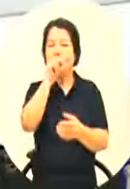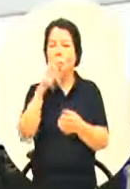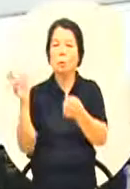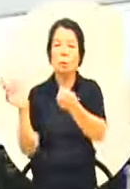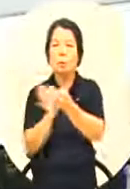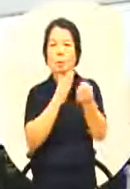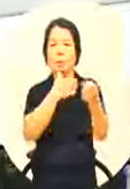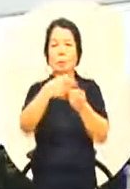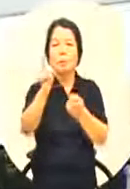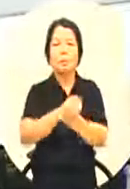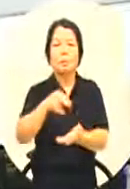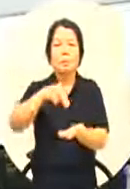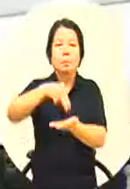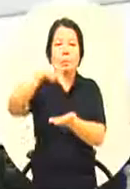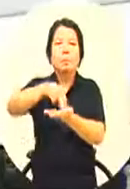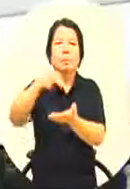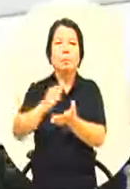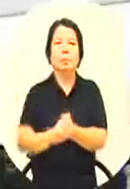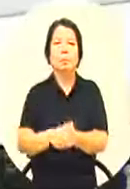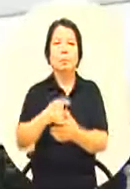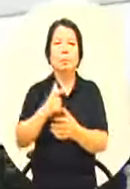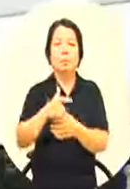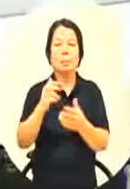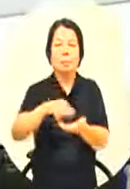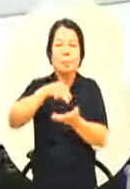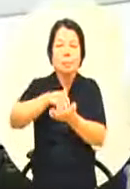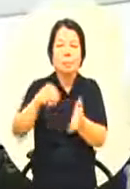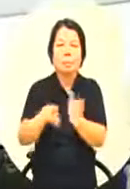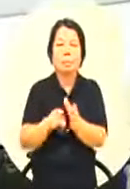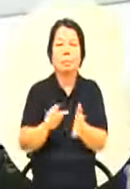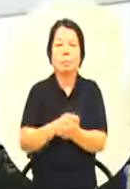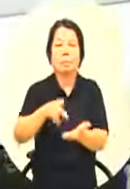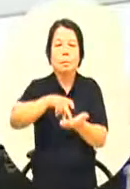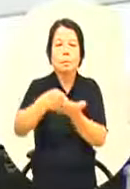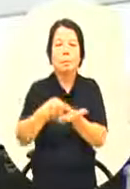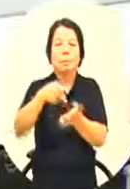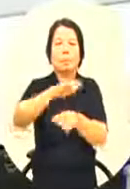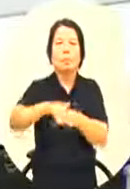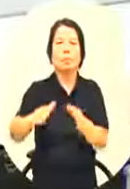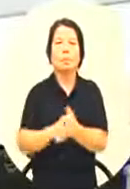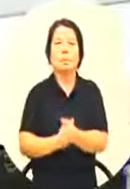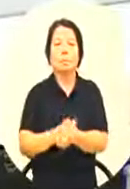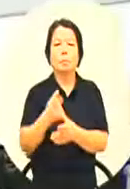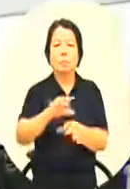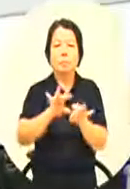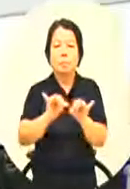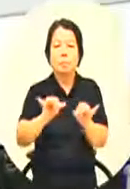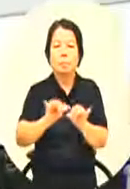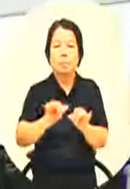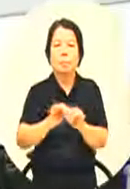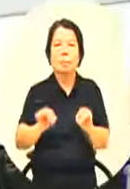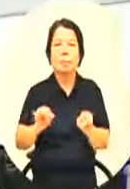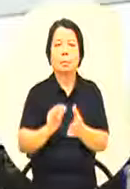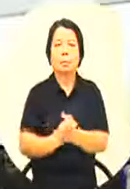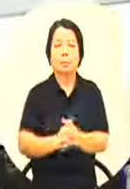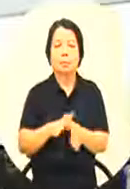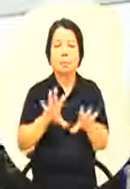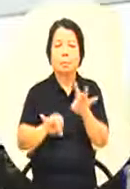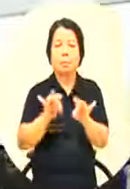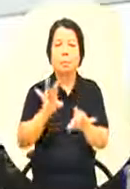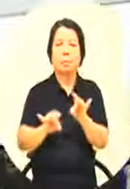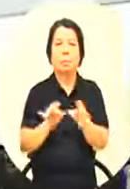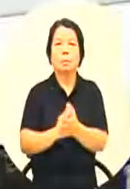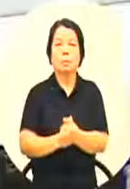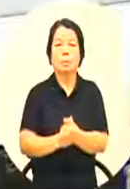跳有些成年甚至这样跳的时候脚拐到了因为他们的地板是泥土 是